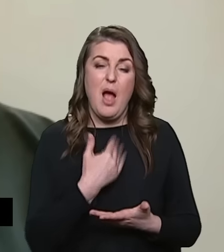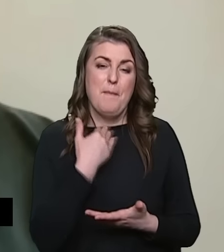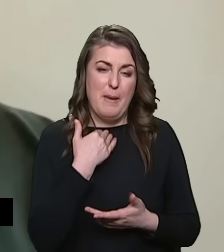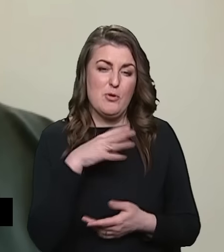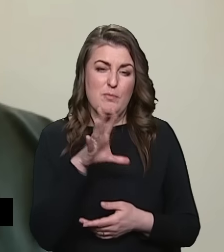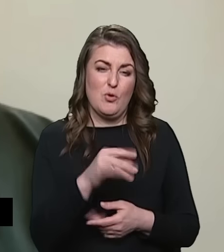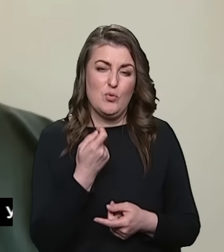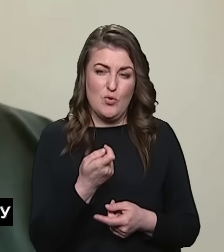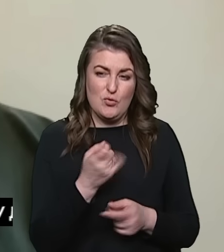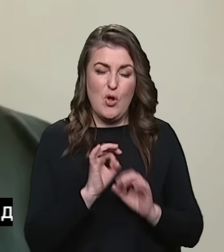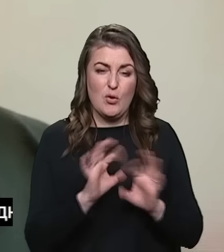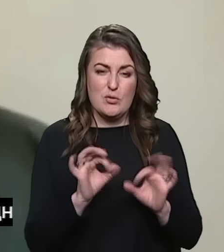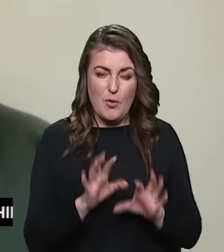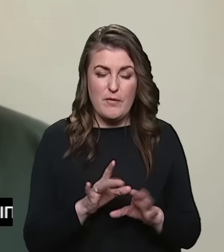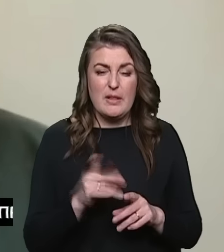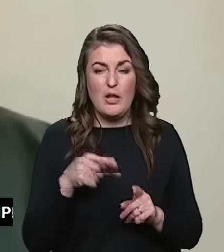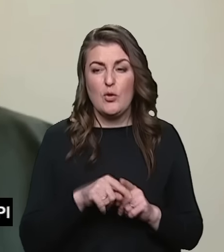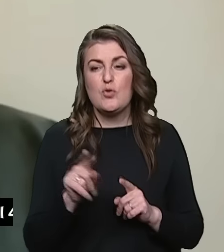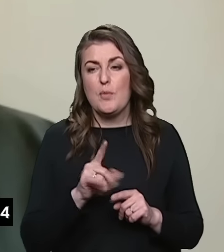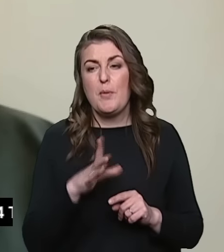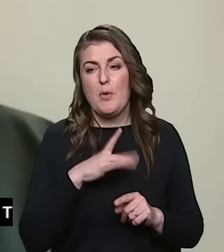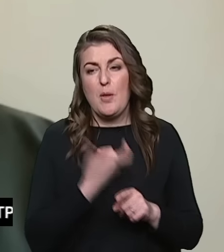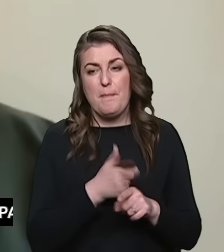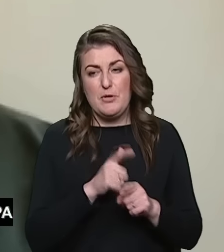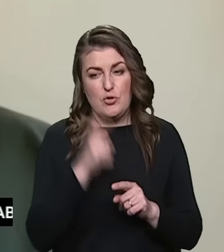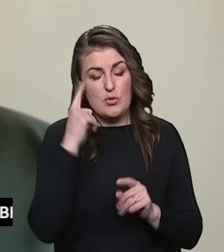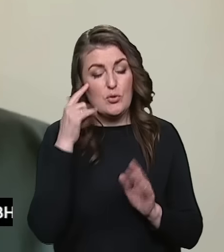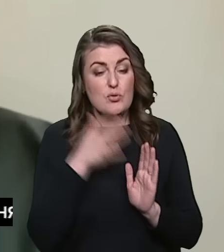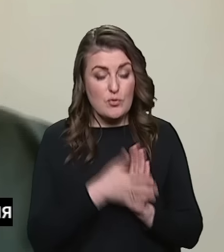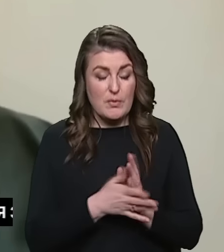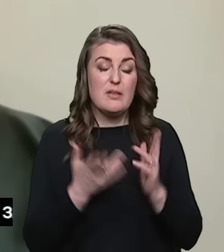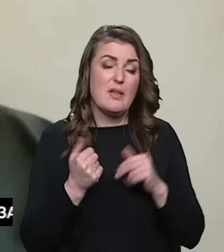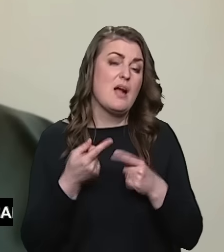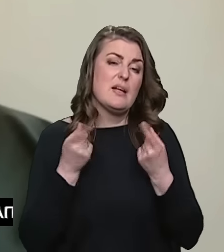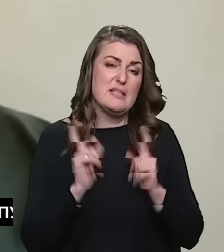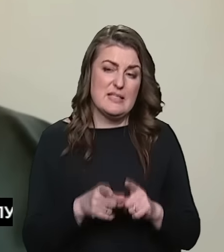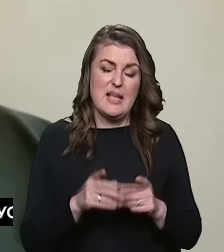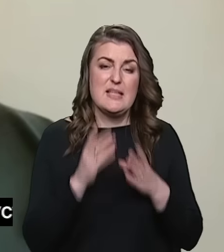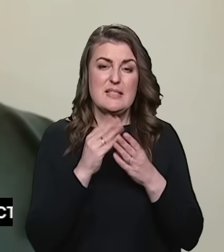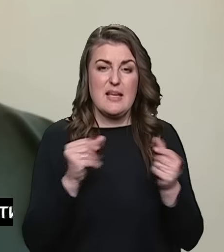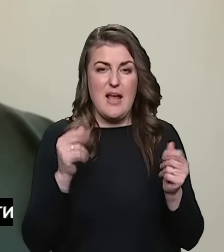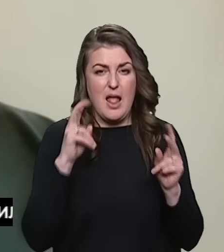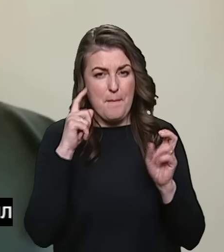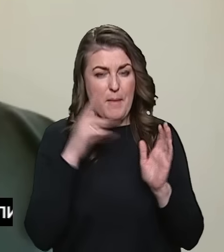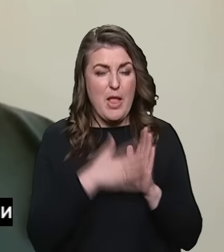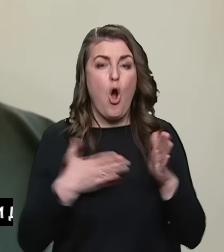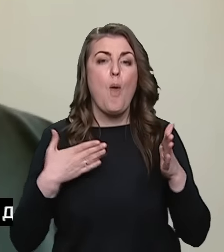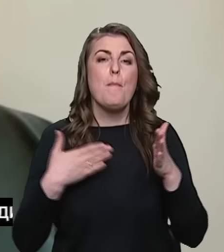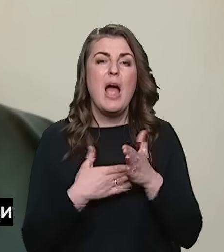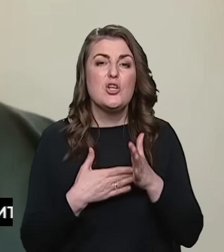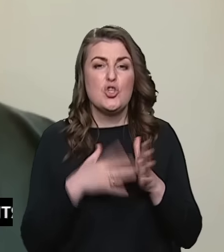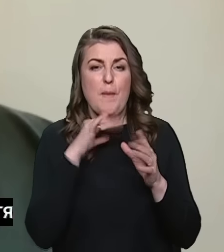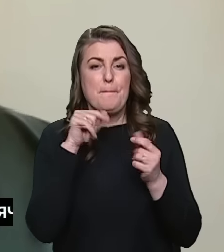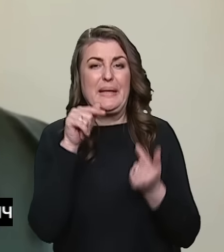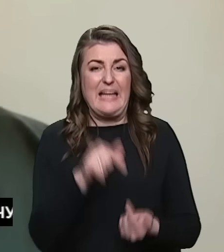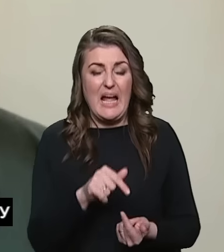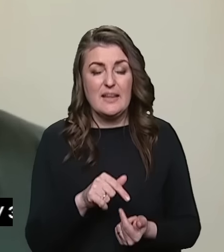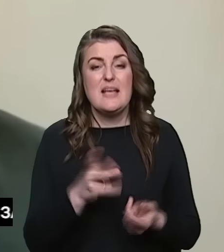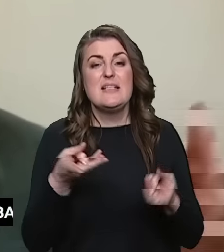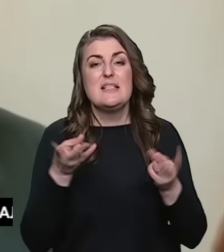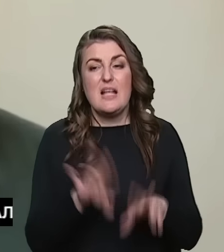мабуть, про них трошечки раз повім, для того, щоб було більш зрозуміло. Так, дійсно, зникає поняття обмежено придатний.